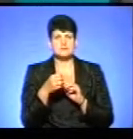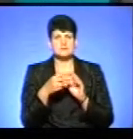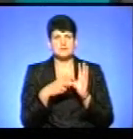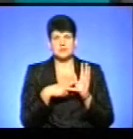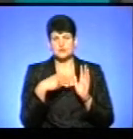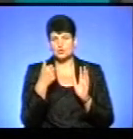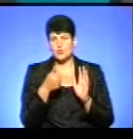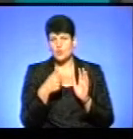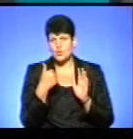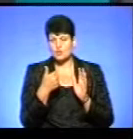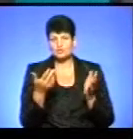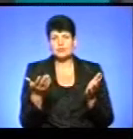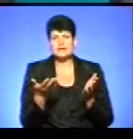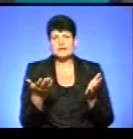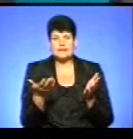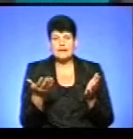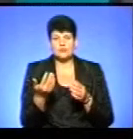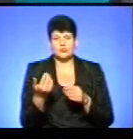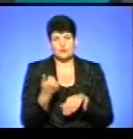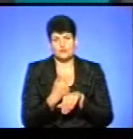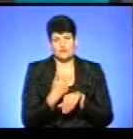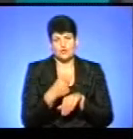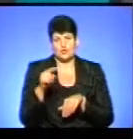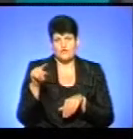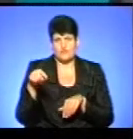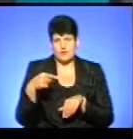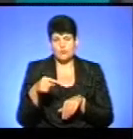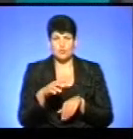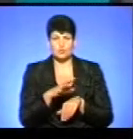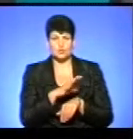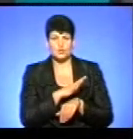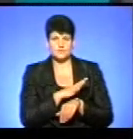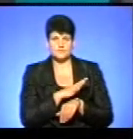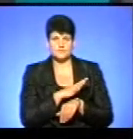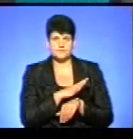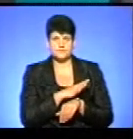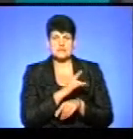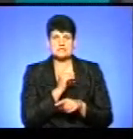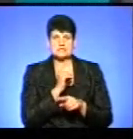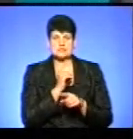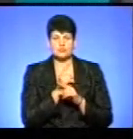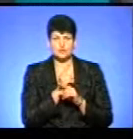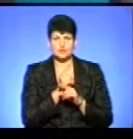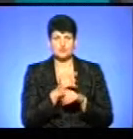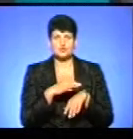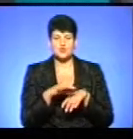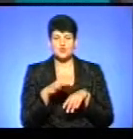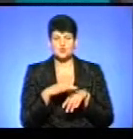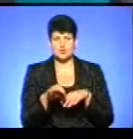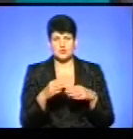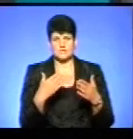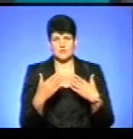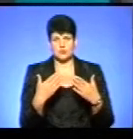де однією із ключових вимог було заборонити жорстоке поводження